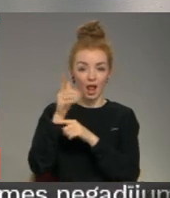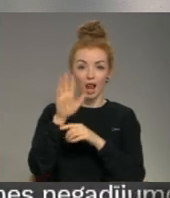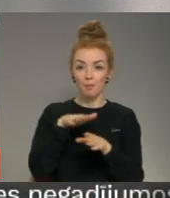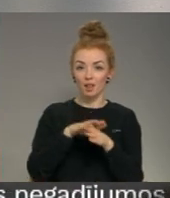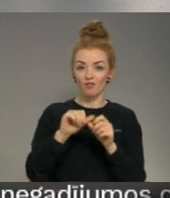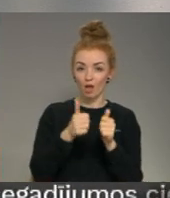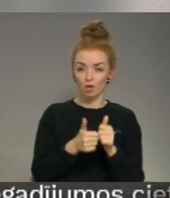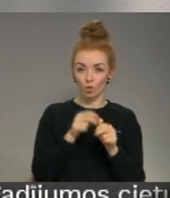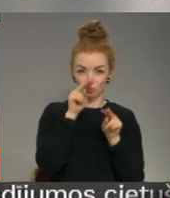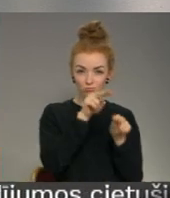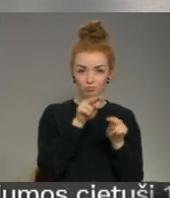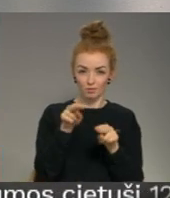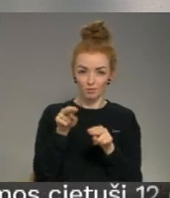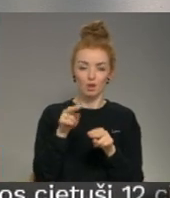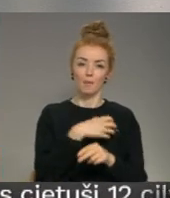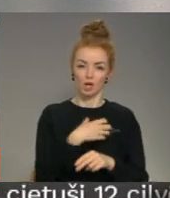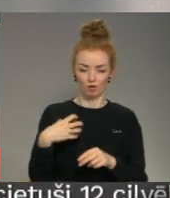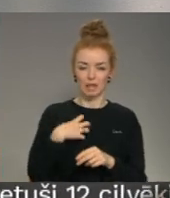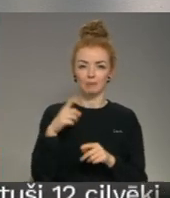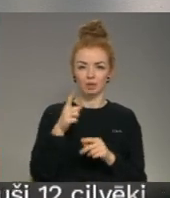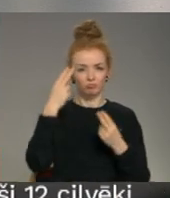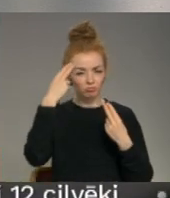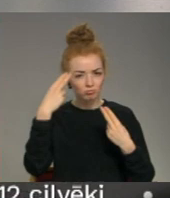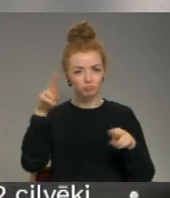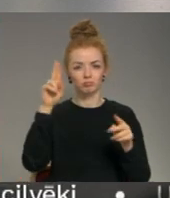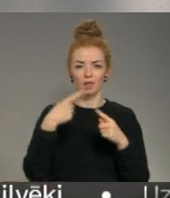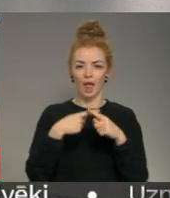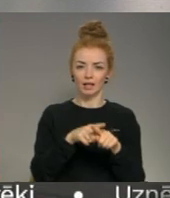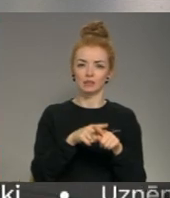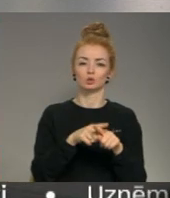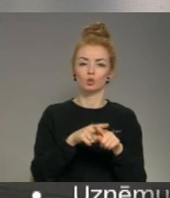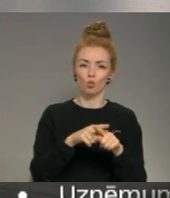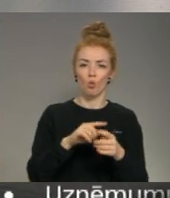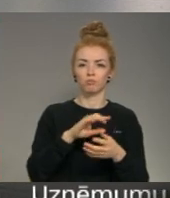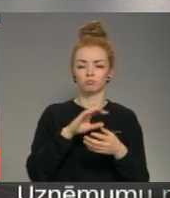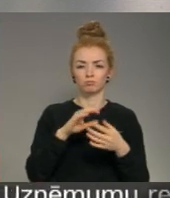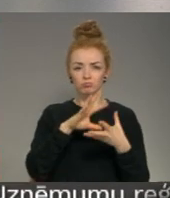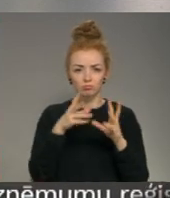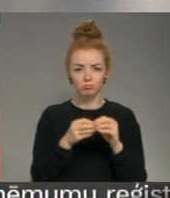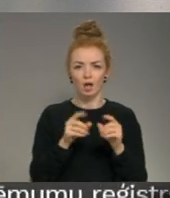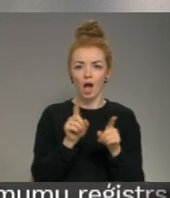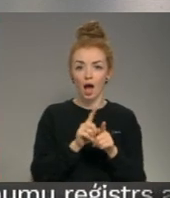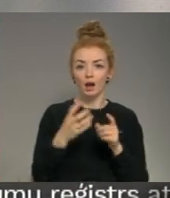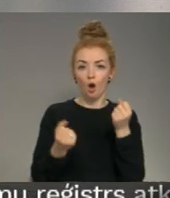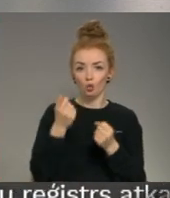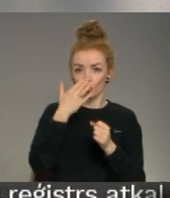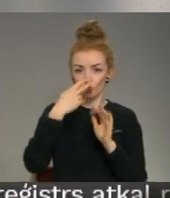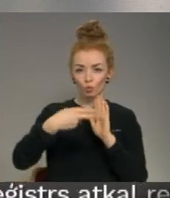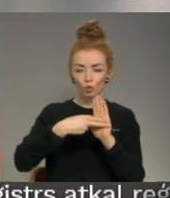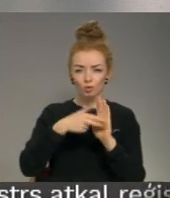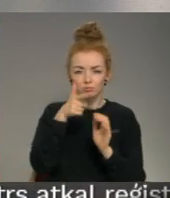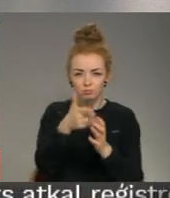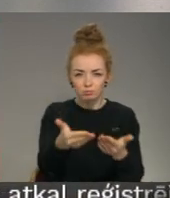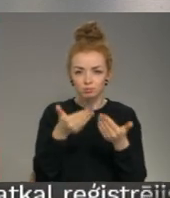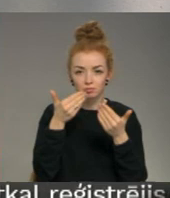pilnveidošo uzraudzību ne viena viena pašvaldība modernizējusi tehnisku aprīkojumu arī ar auto numura zīmi noteišanas